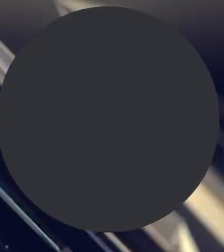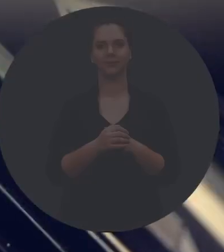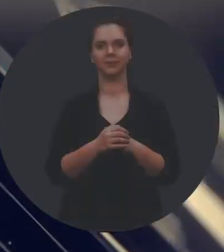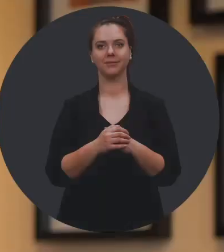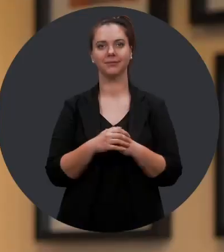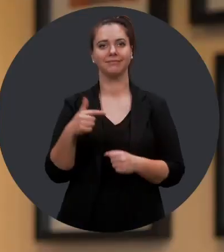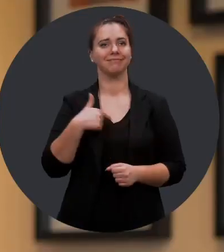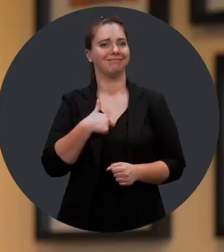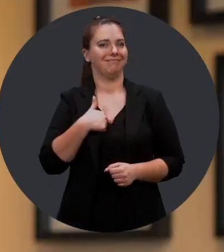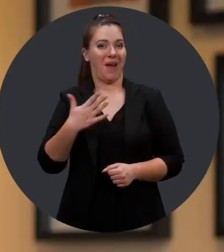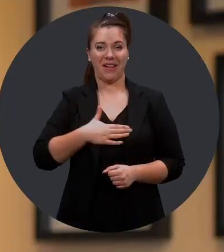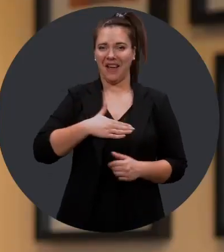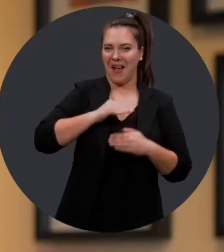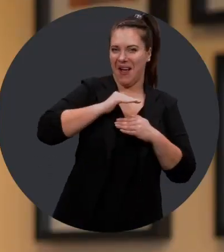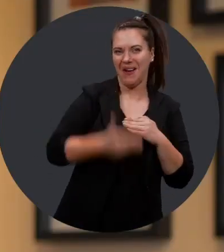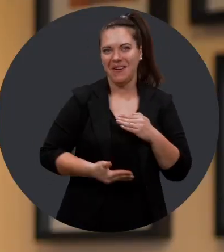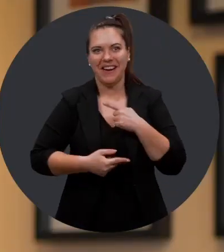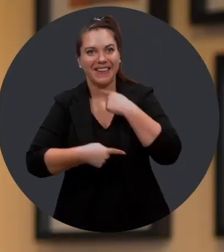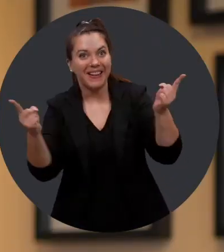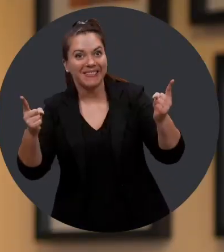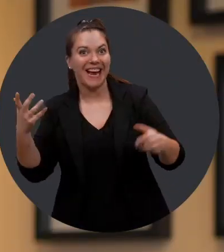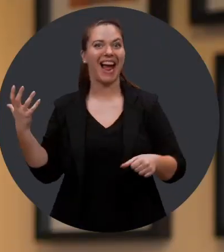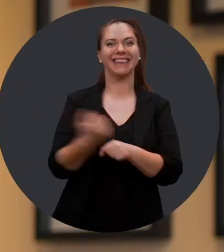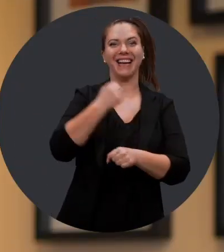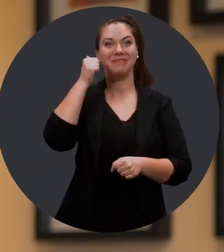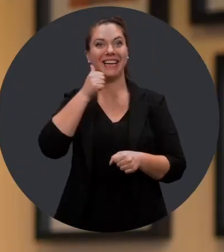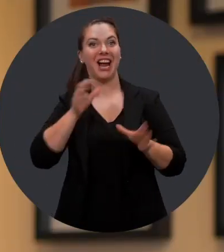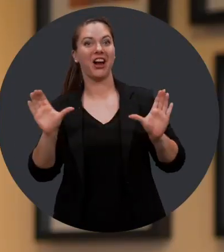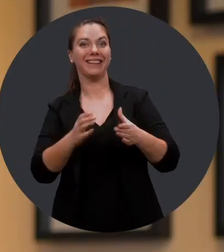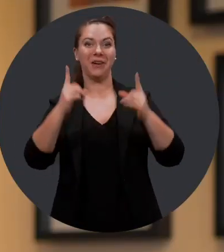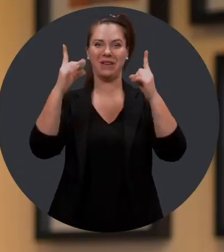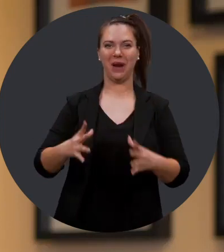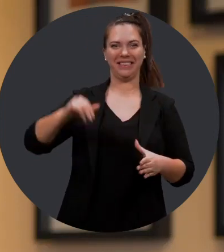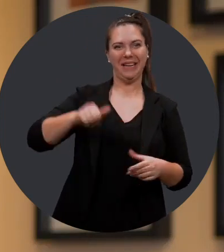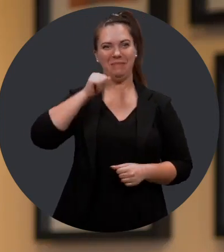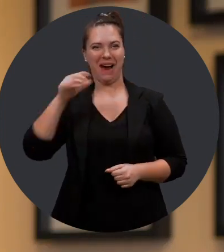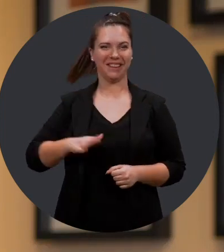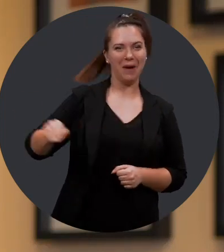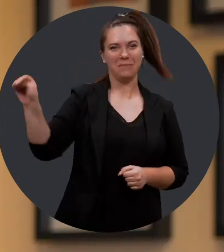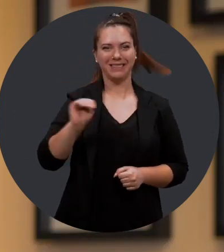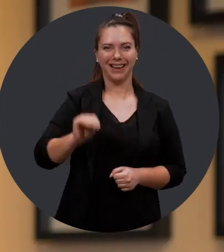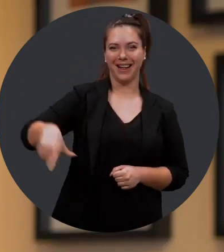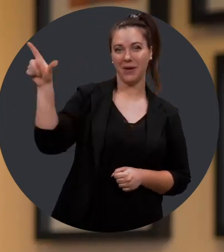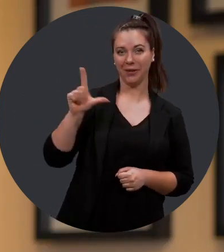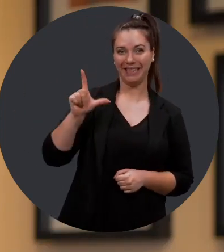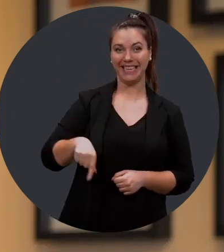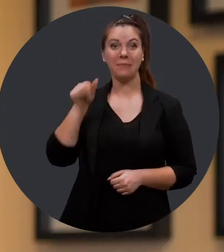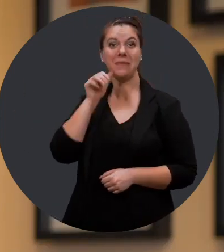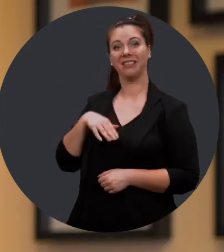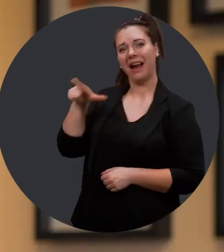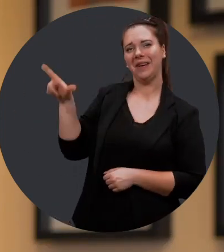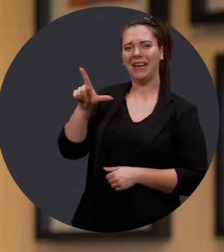Je suis très heureux de vous annoncer que la lauréate de la catégorie individu est Mme Monique Lefèvre. Mme